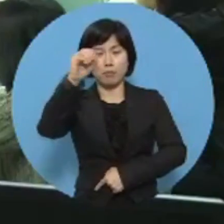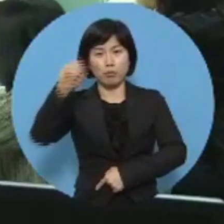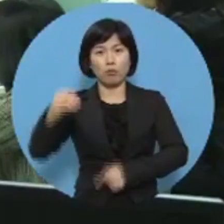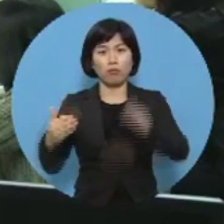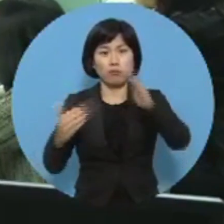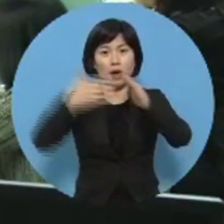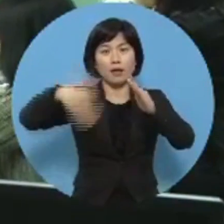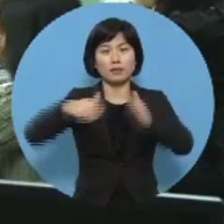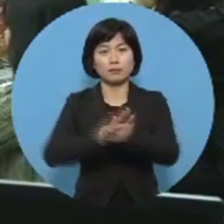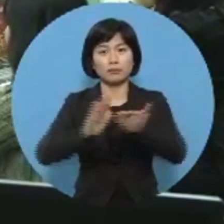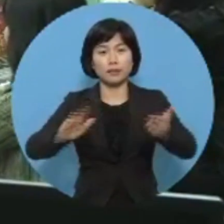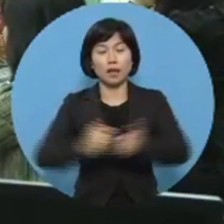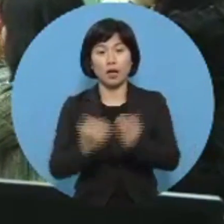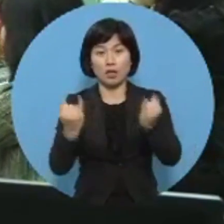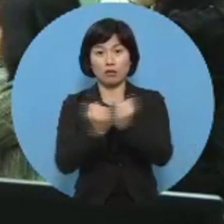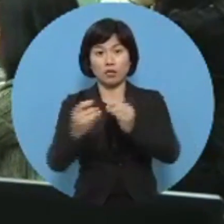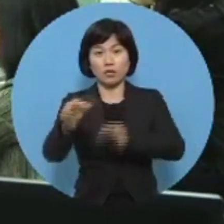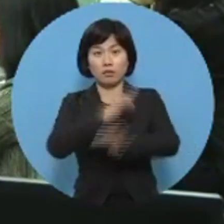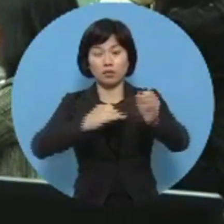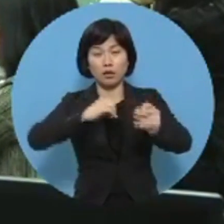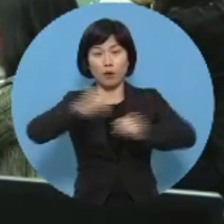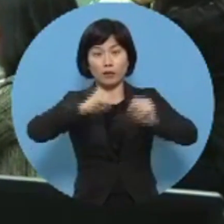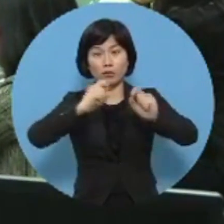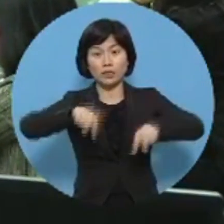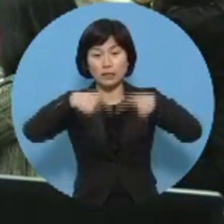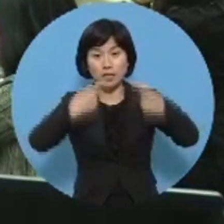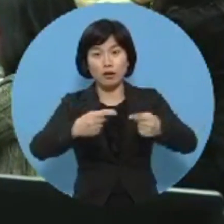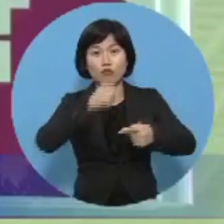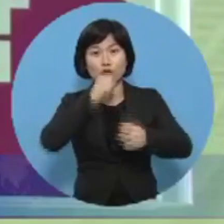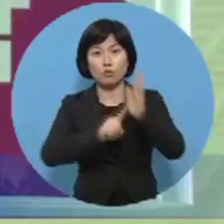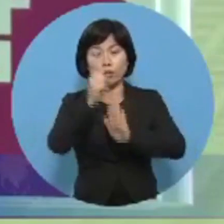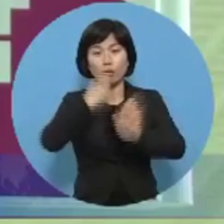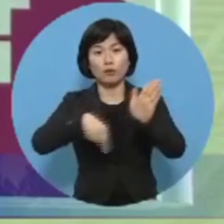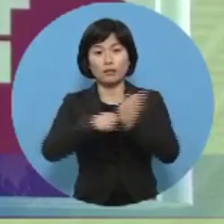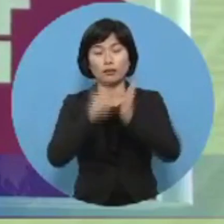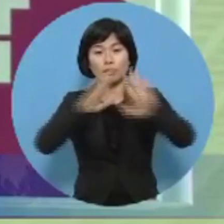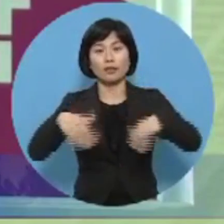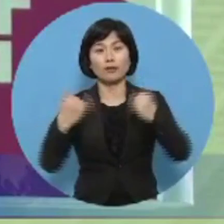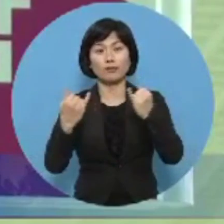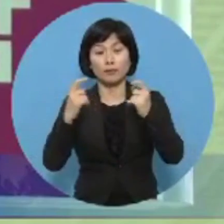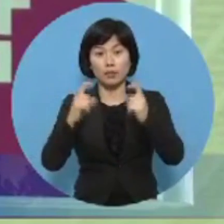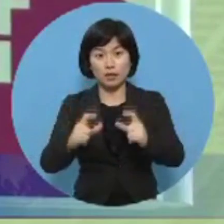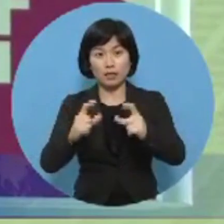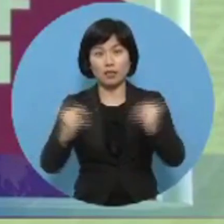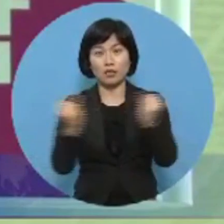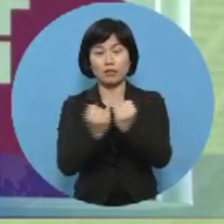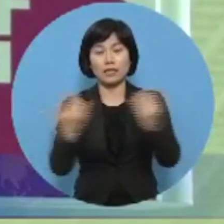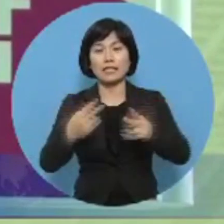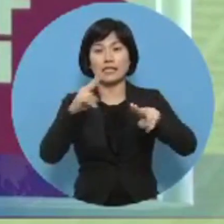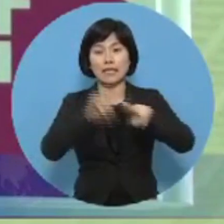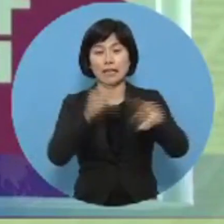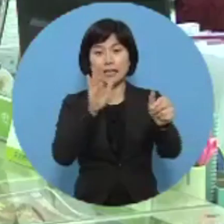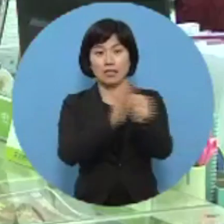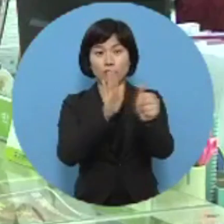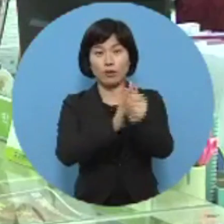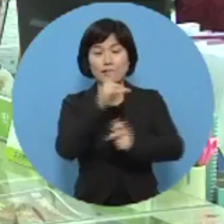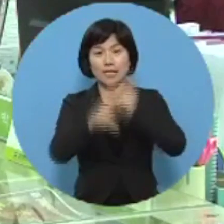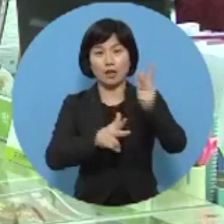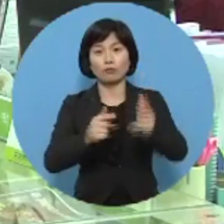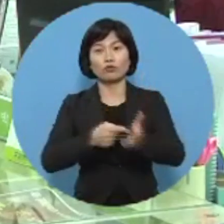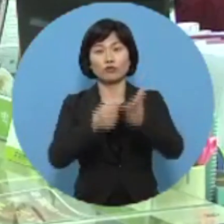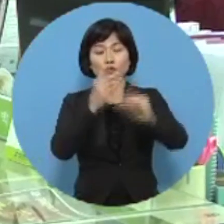여성 경제활동 참가율을 높이기 위해서 전라남도에서는 여성 일자리 지원 사업을 추진하고 있습니다.